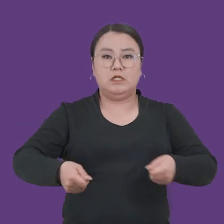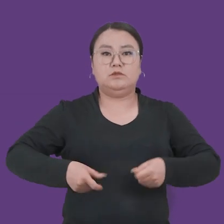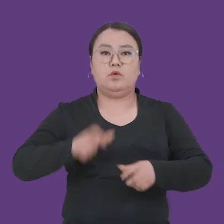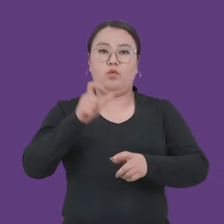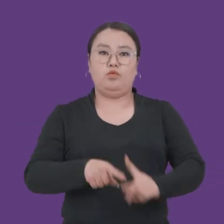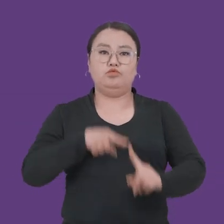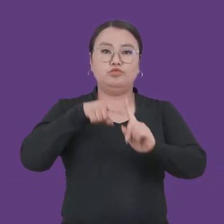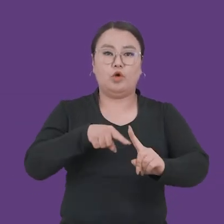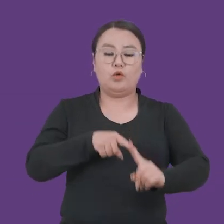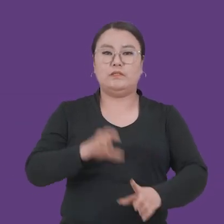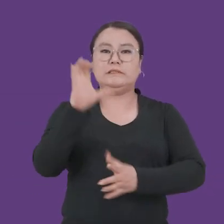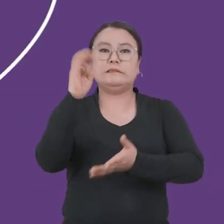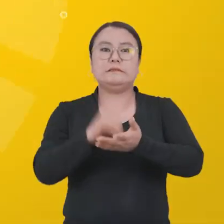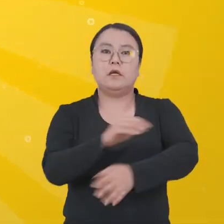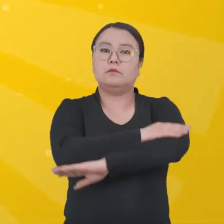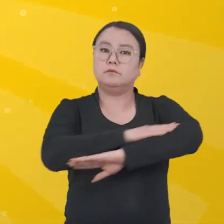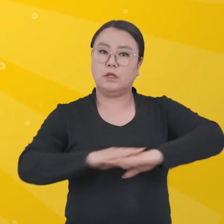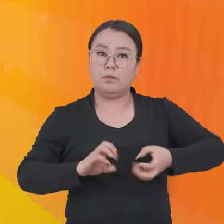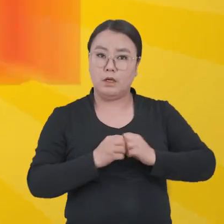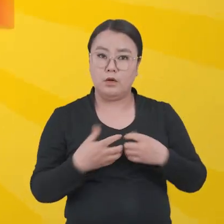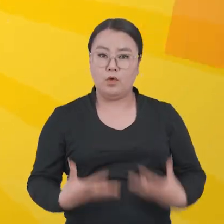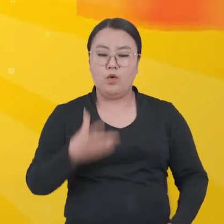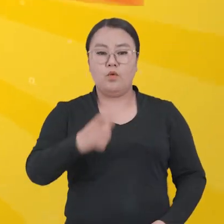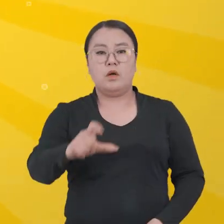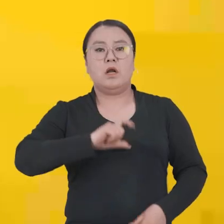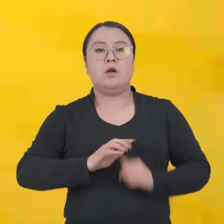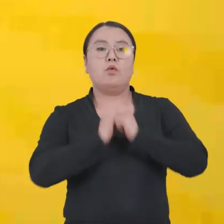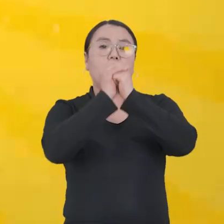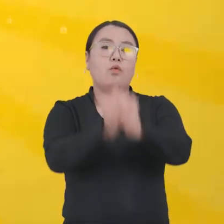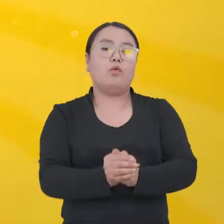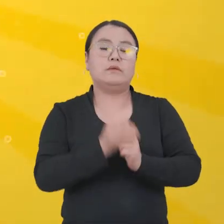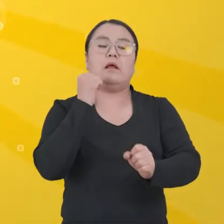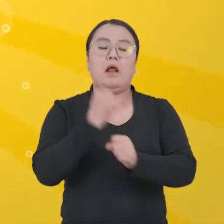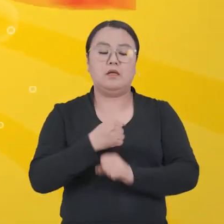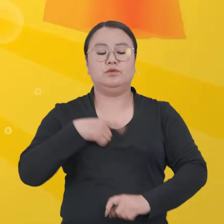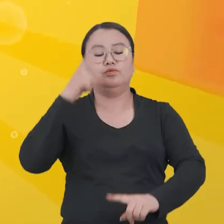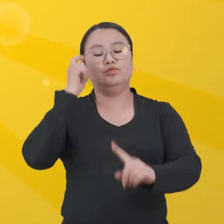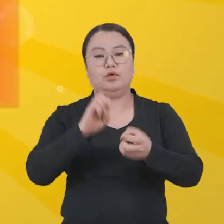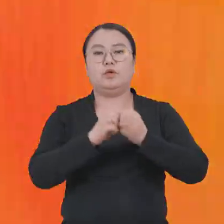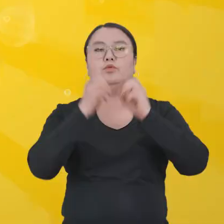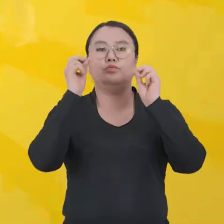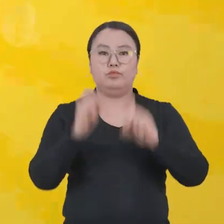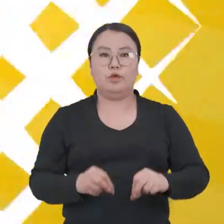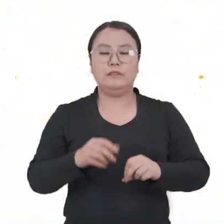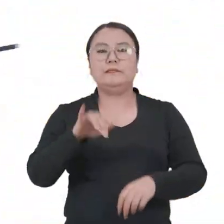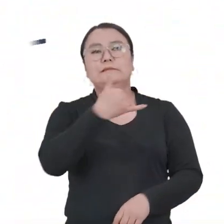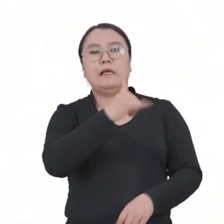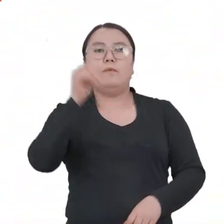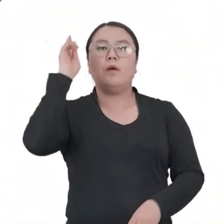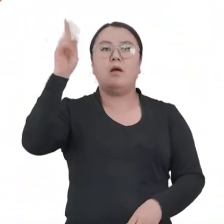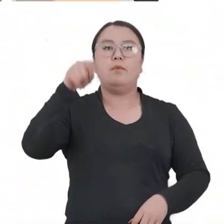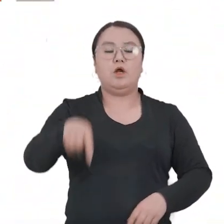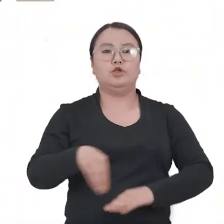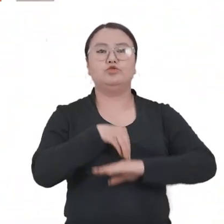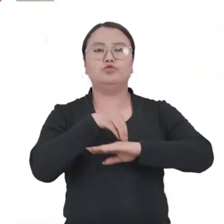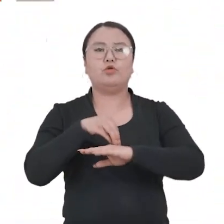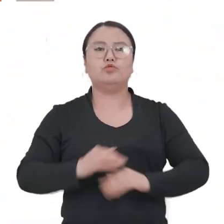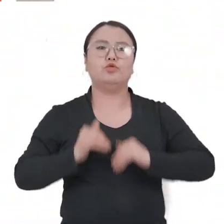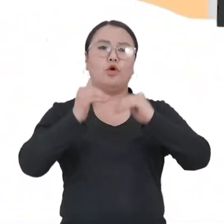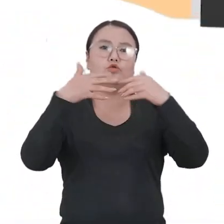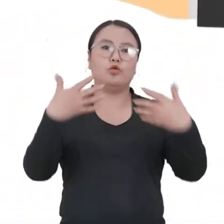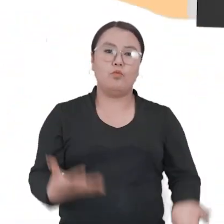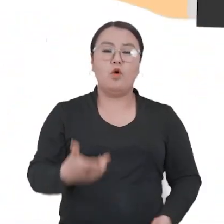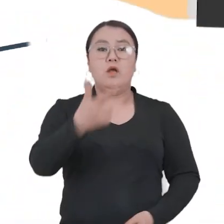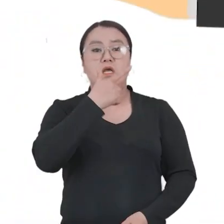сэнд артэйн замтай бол. Хүнэй эрхийг хүндэдхэн ажилхээг зэрдэггэж олгэж болон. Зармэн кампанау үнээг тогтвэртэй хүгжэл